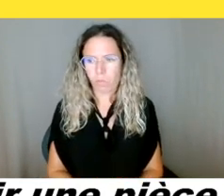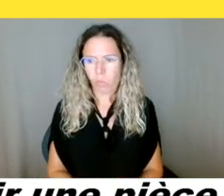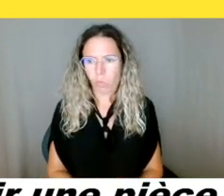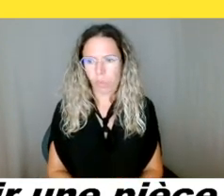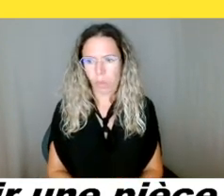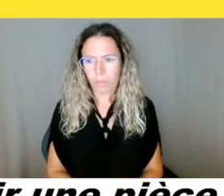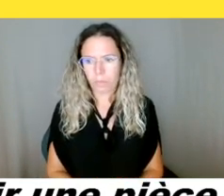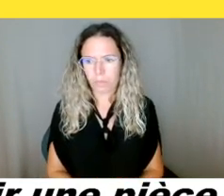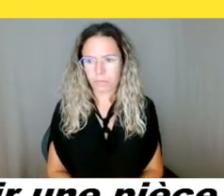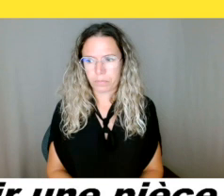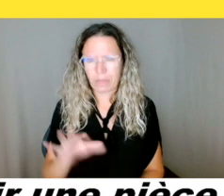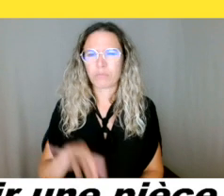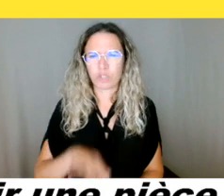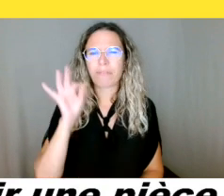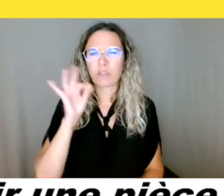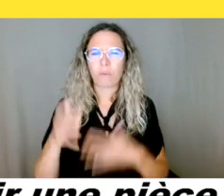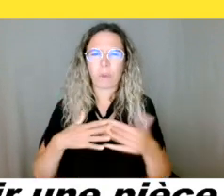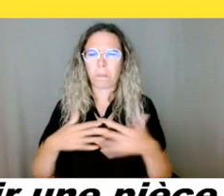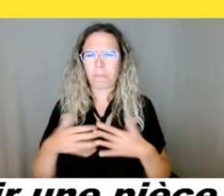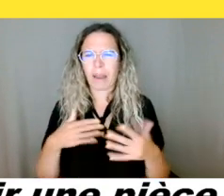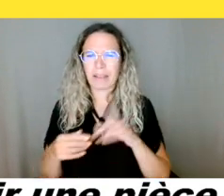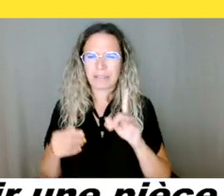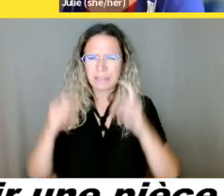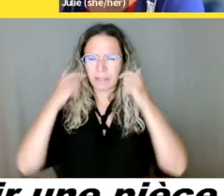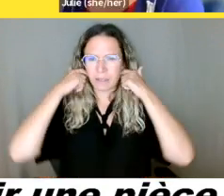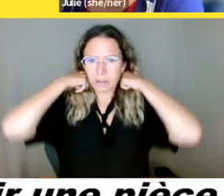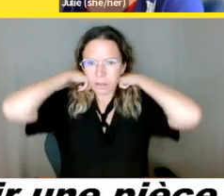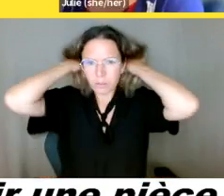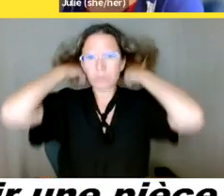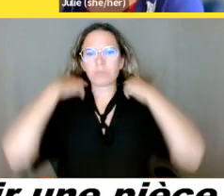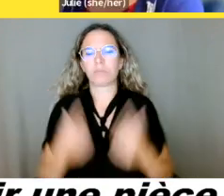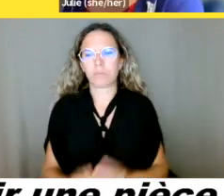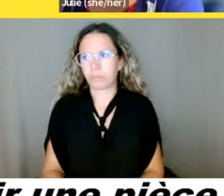apprendre mon enregistreur, là, parce que... C'est passionnant.